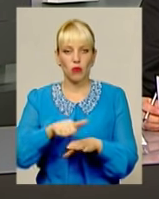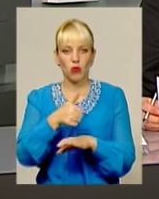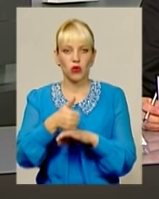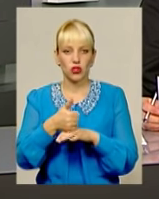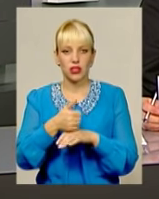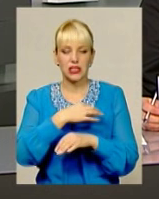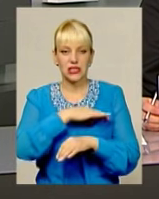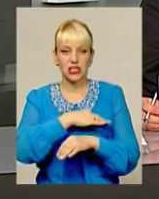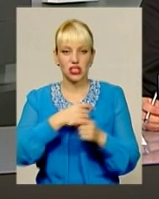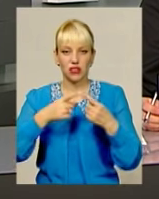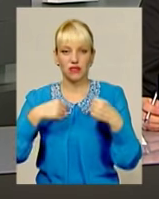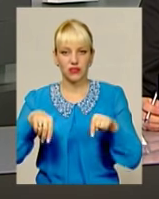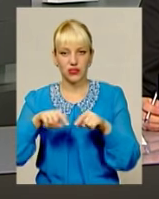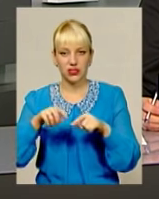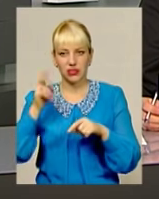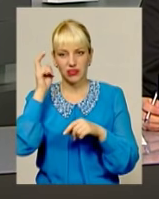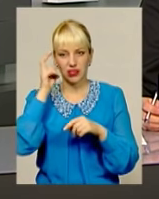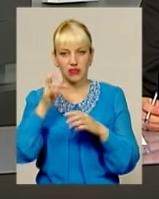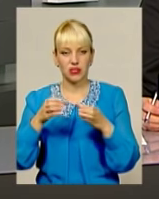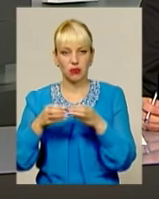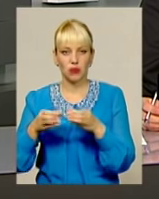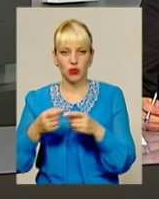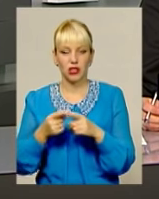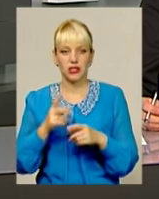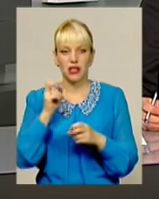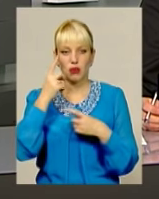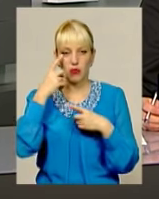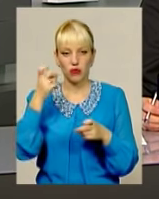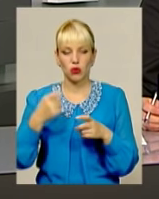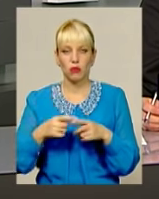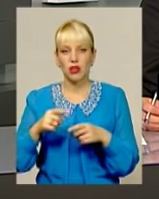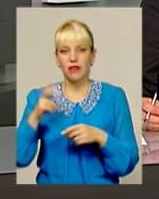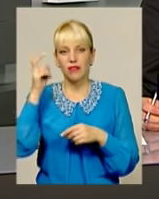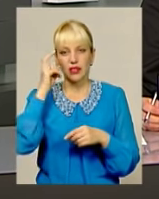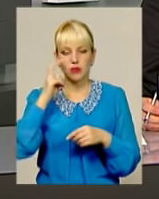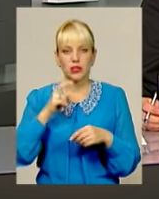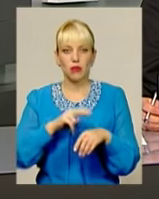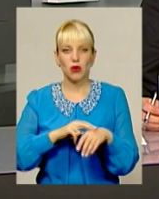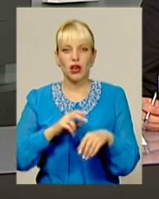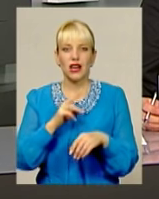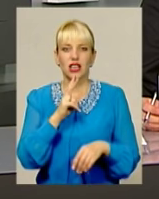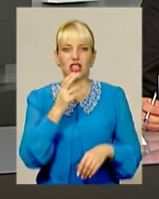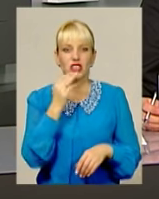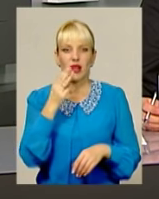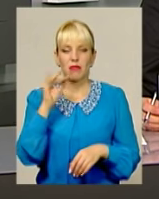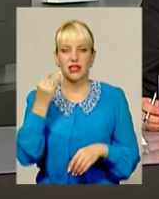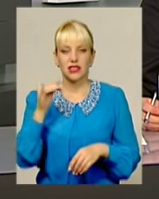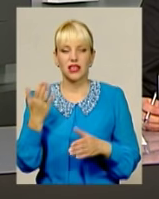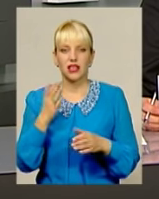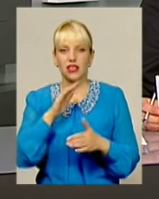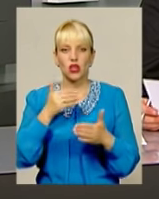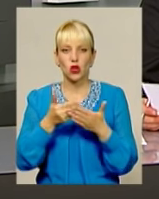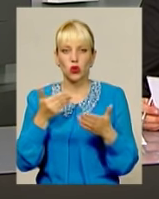Деснянського управління поліції. Як повідомили в Хмельницькому обласному правоохоронному відомстві, Ігор Кшемінський, який до сьогодні